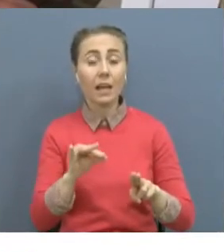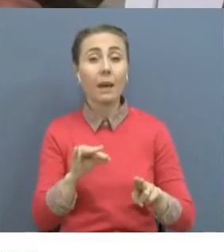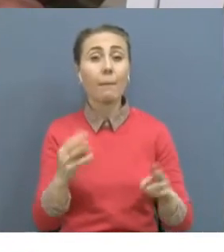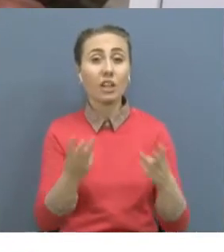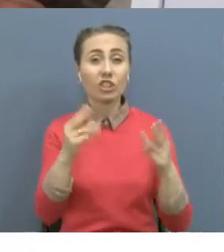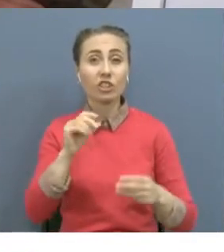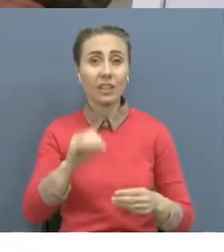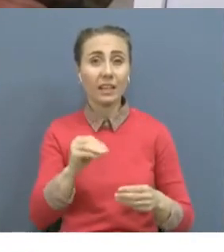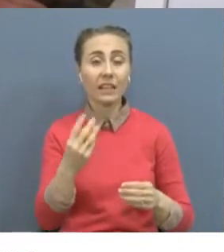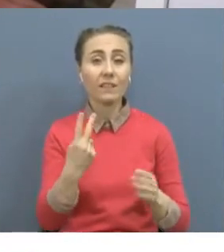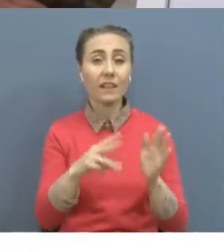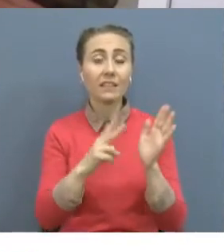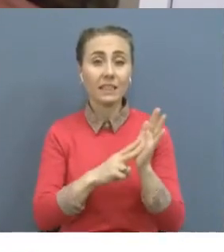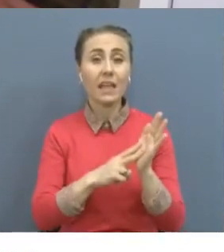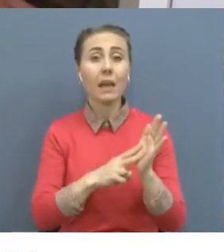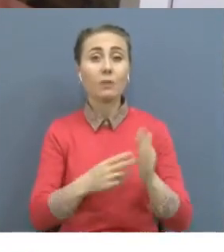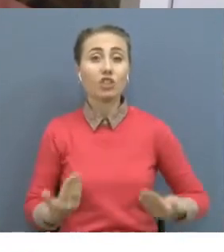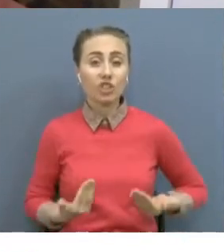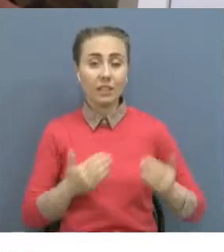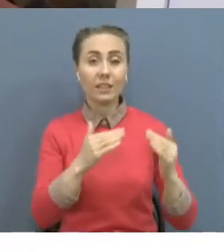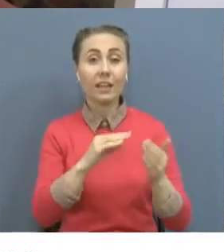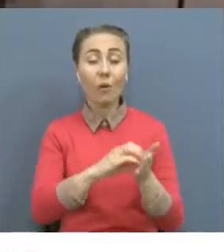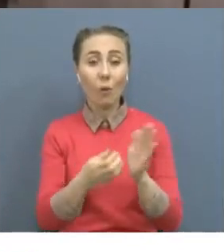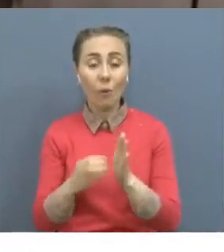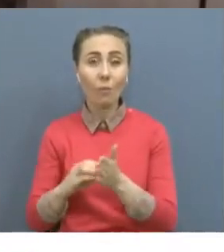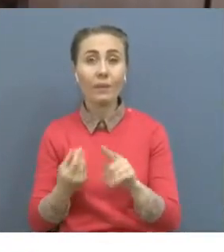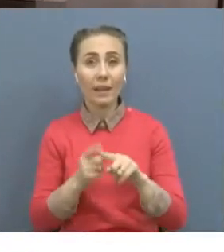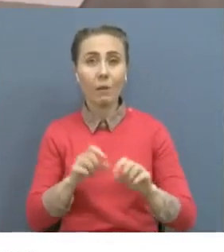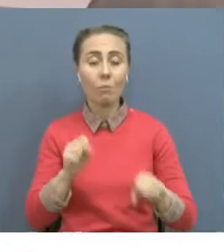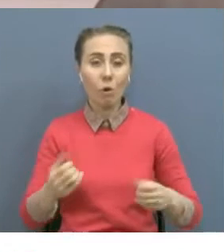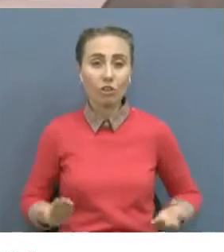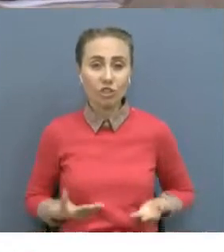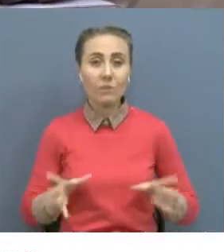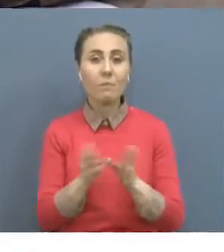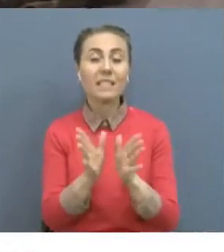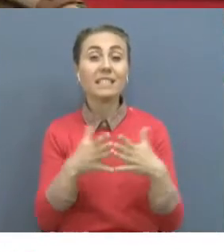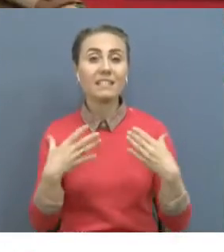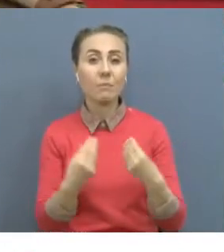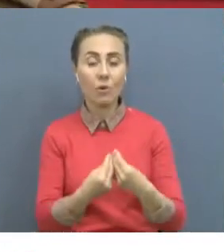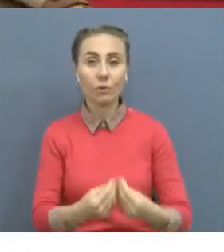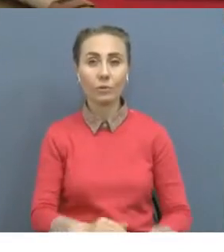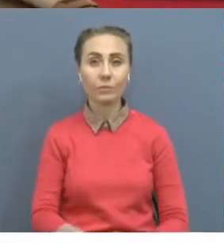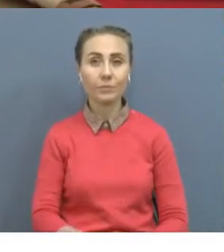ғабаттарында 27 тұрғын бөлме бар. Мұнда осы бөлімінің өртсөндірушілері ғотбасымен бірге тұралады.